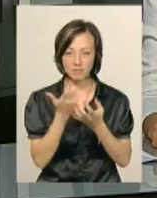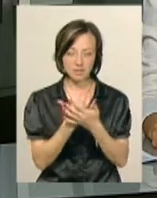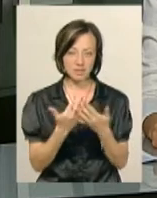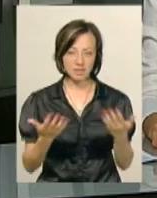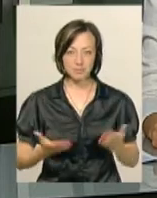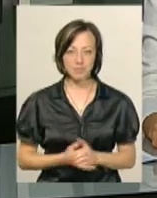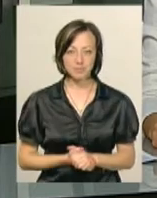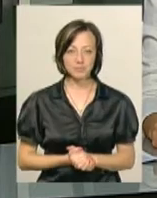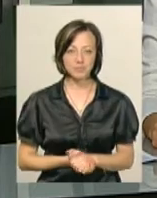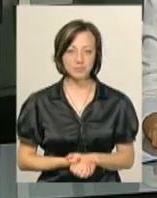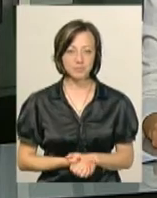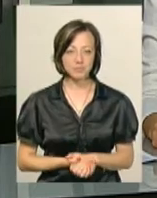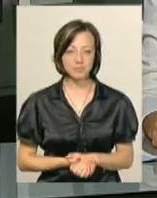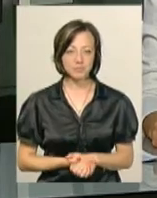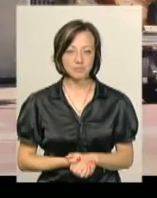та геранью.